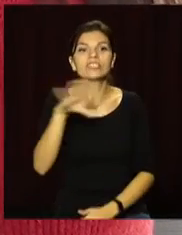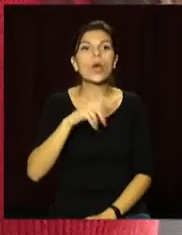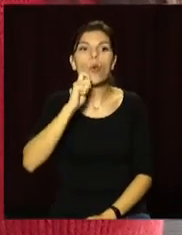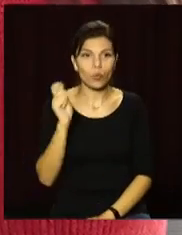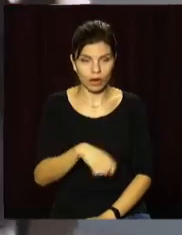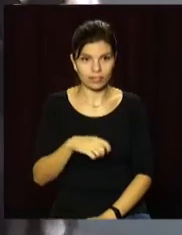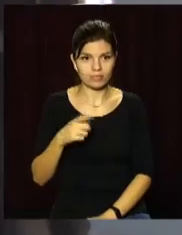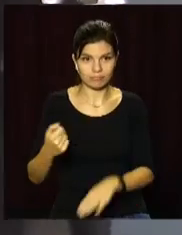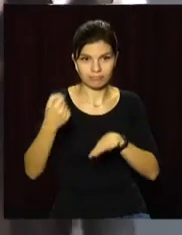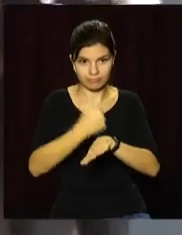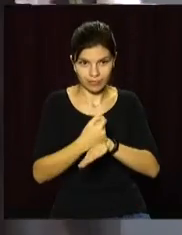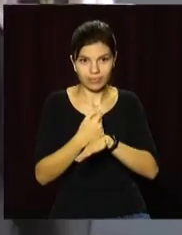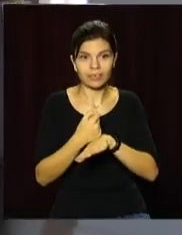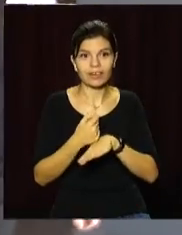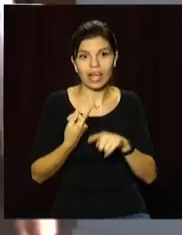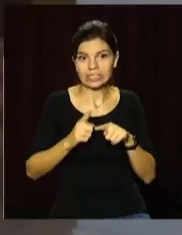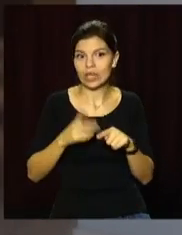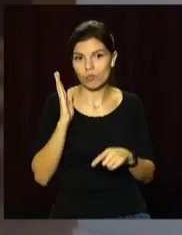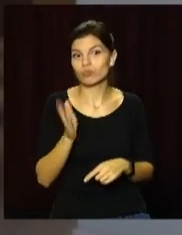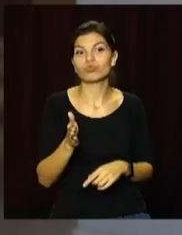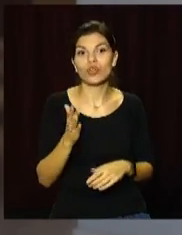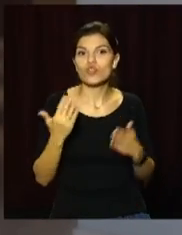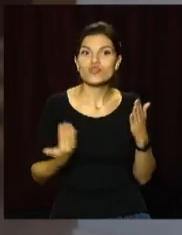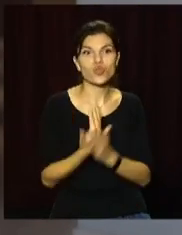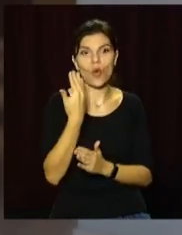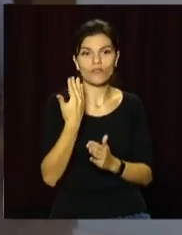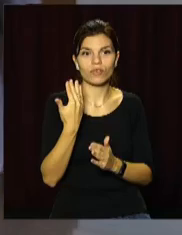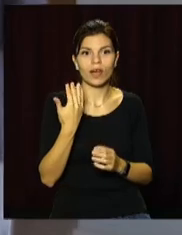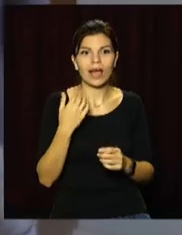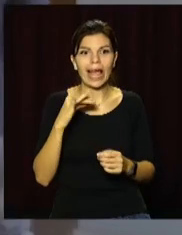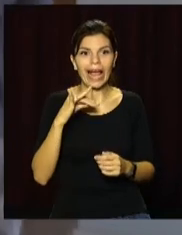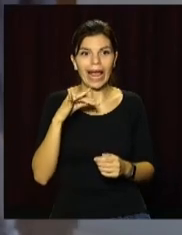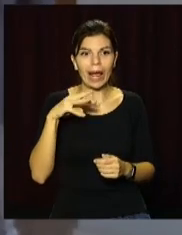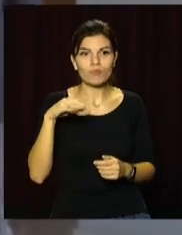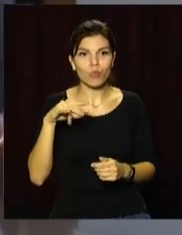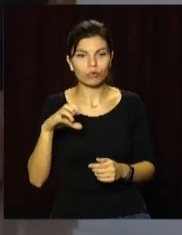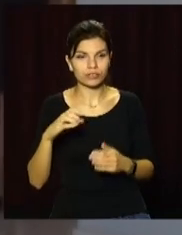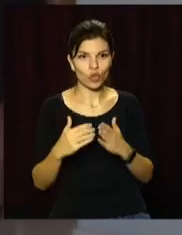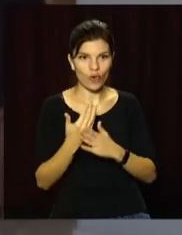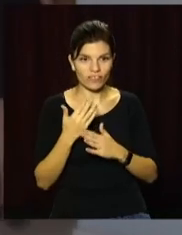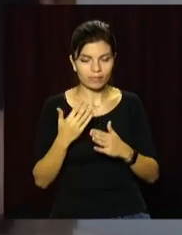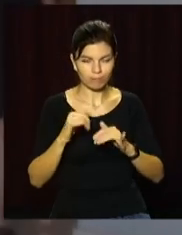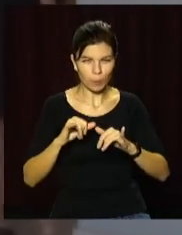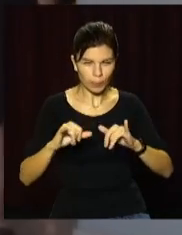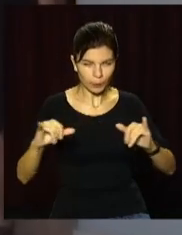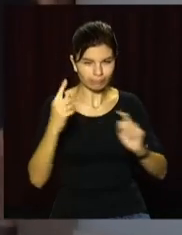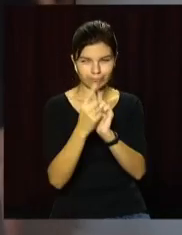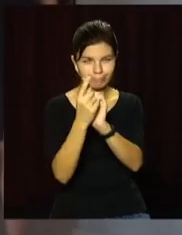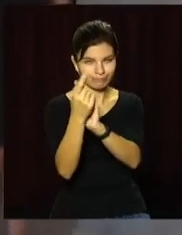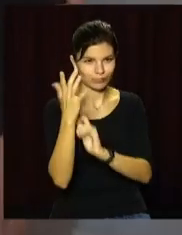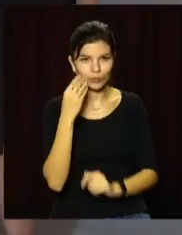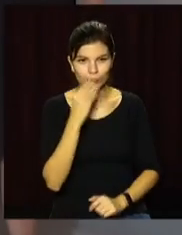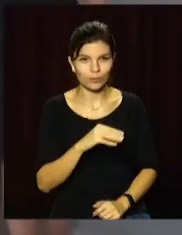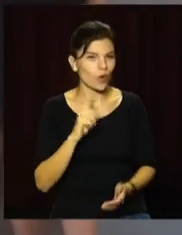Михайла Кошляка це буде новий імпульс в розвитку федерації, включаючи,